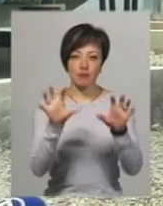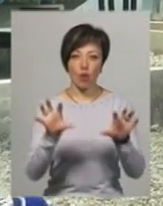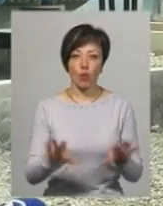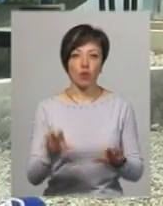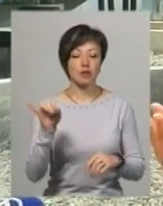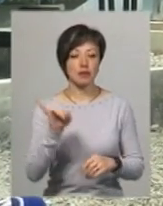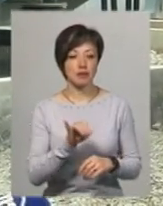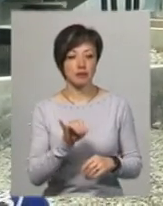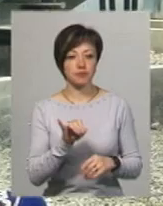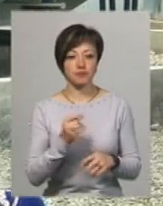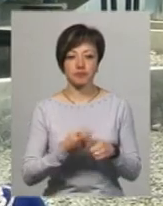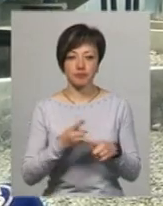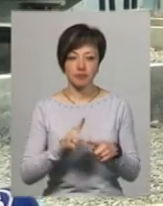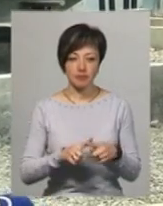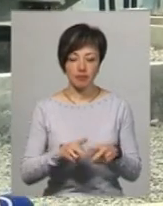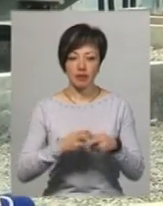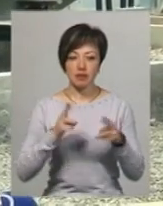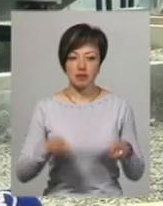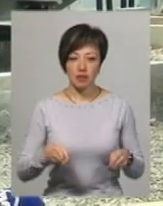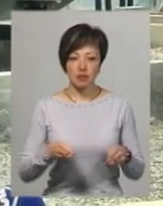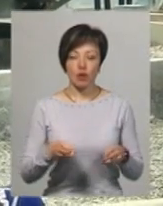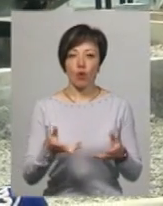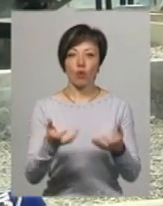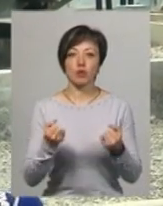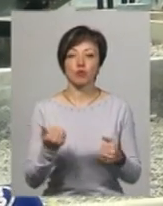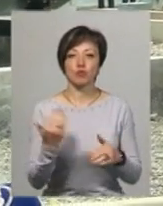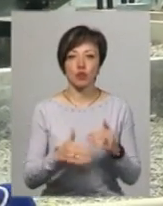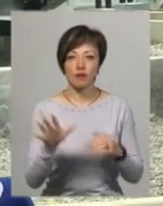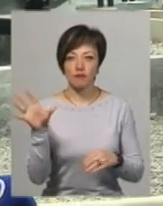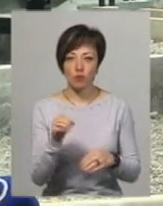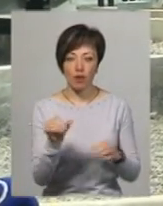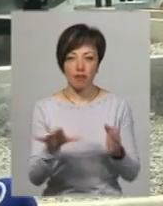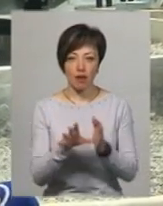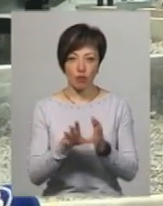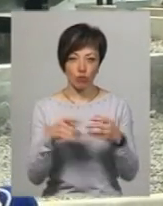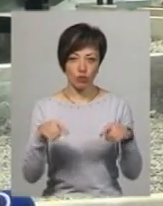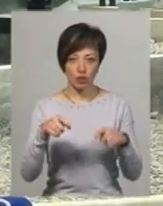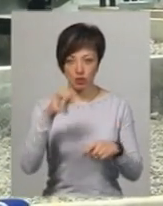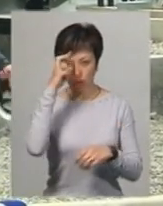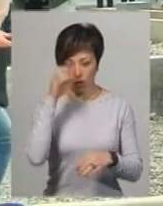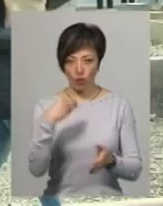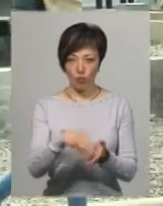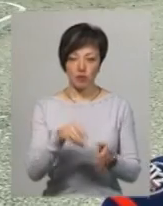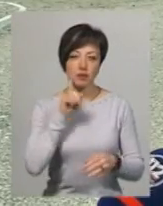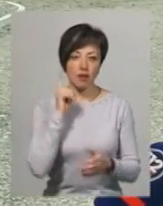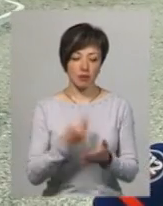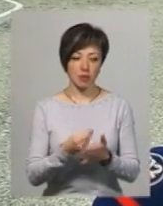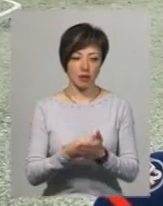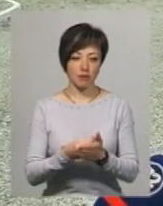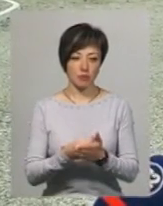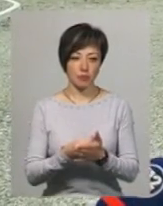І, зокрема, ця станція отримує вже всю енергію, яку вона продає, держава в неї купує за зеленим тарифом.